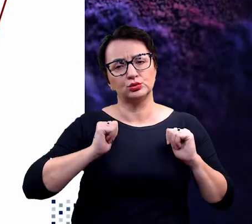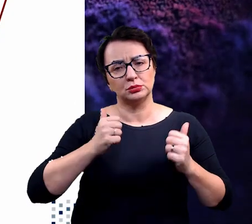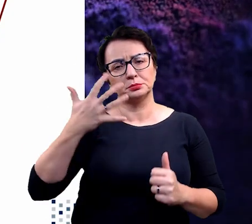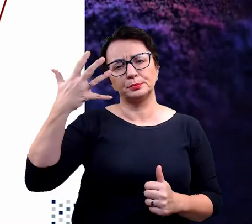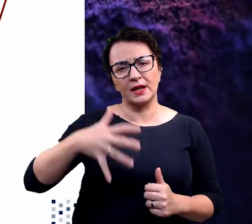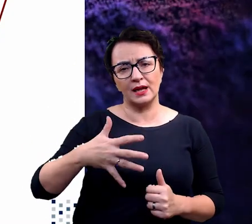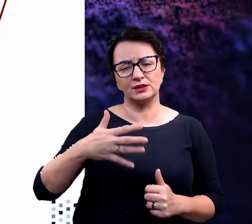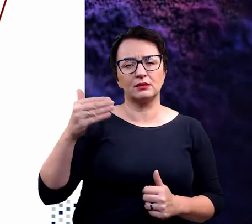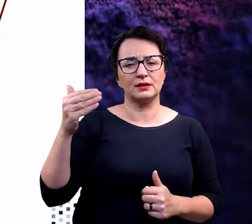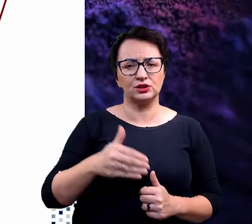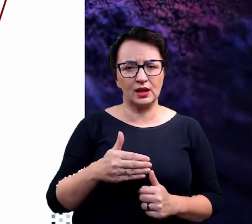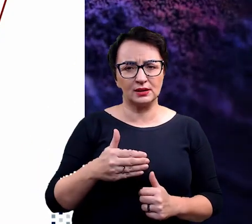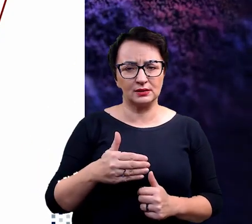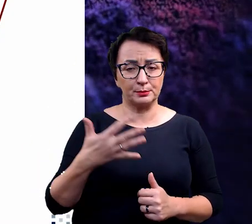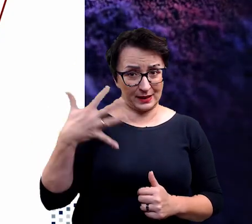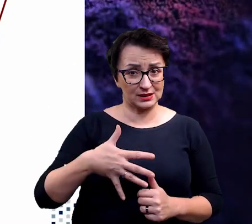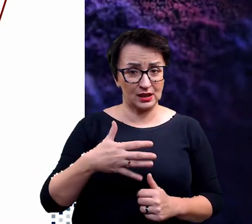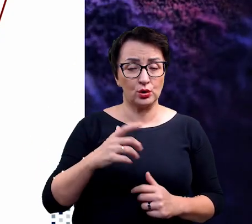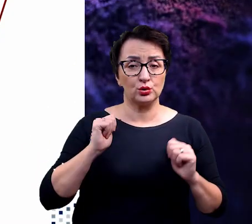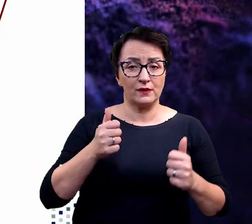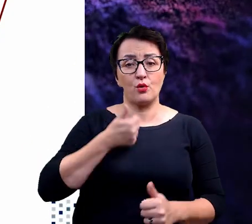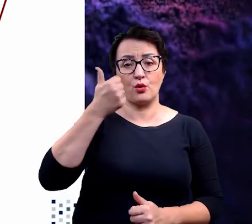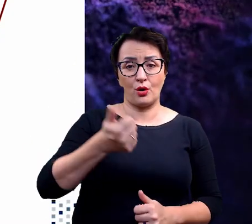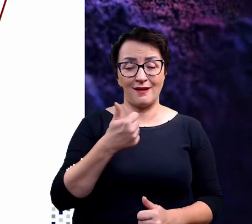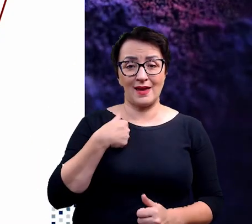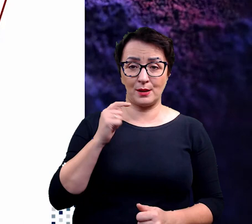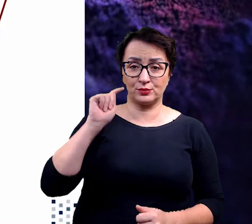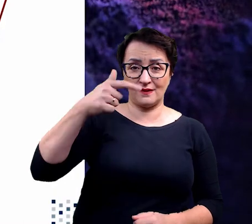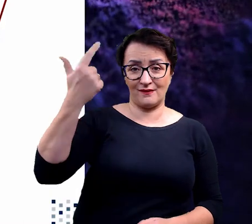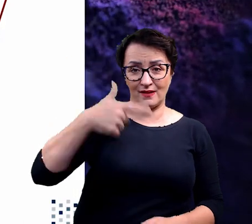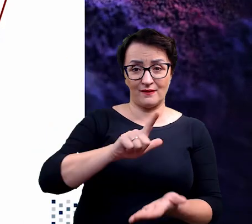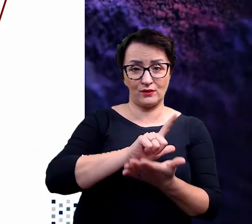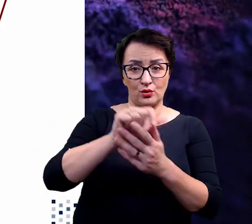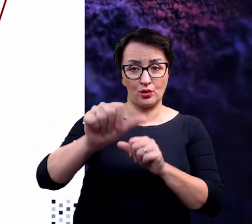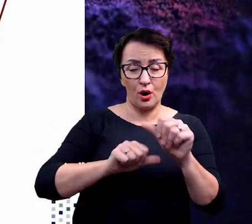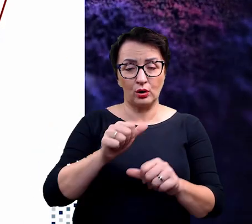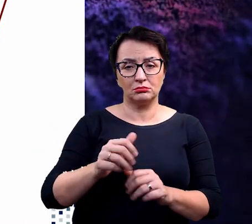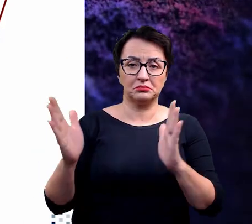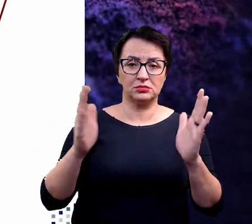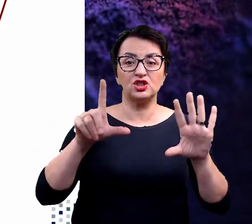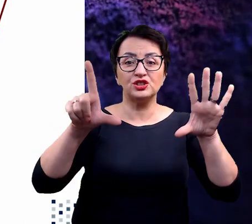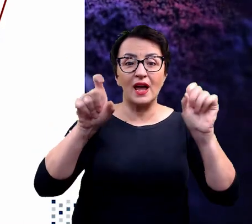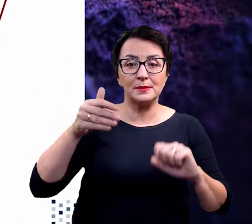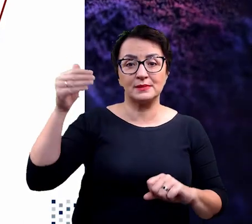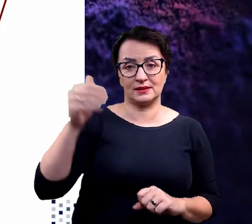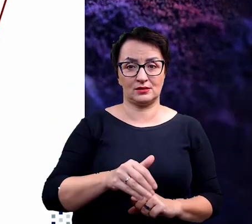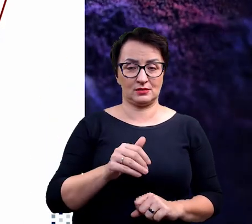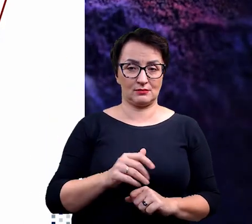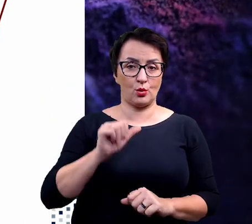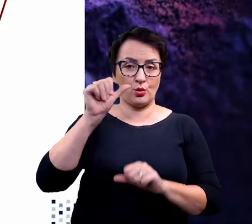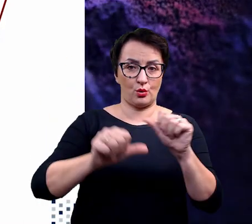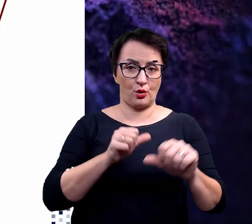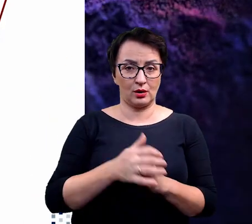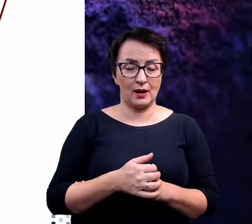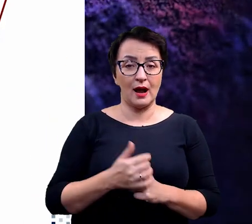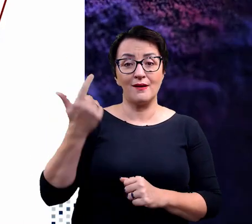tysięcy turystów rocznie. Kiedy ja przyjechałem na Islandię w roku 2012 było to prawie 700 tysięcy. W roku 2018,